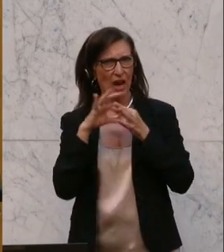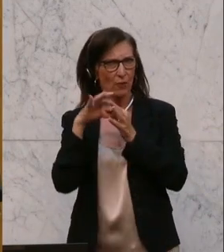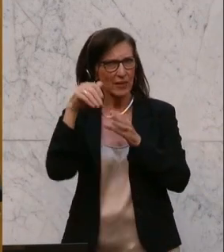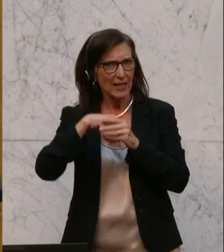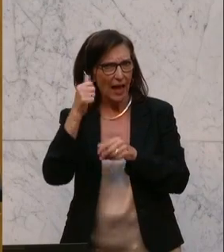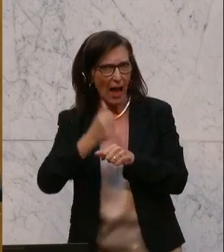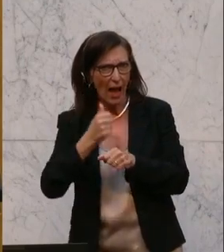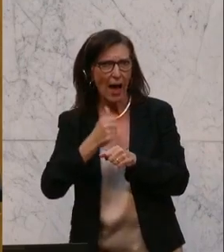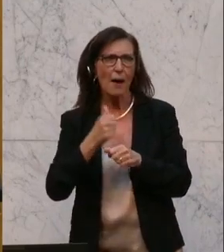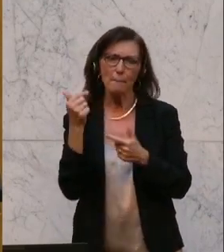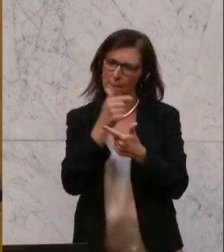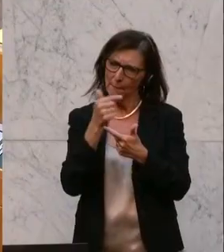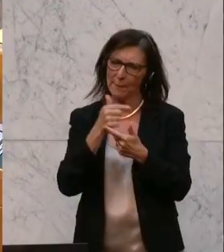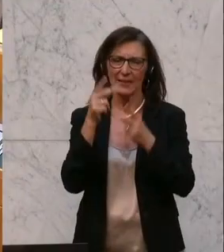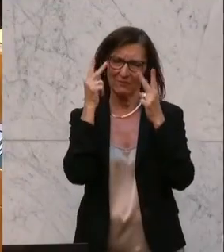Aspekt. Vielen Dank.